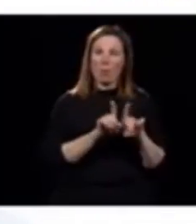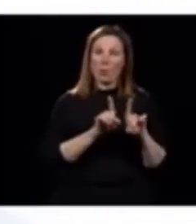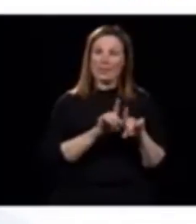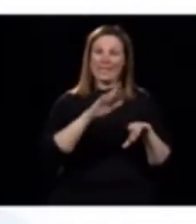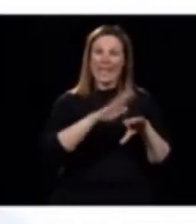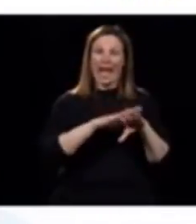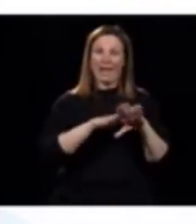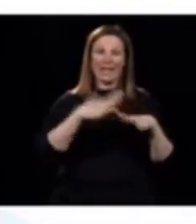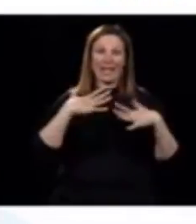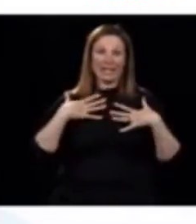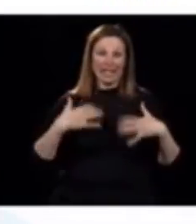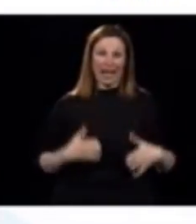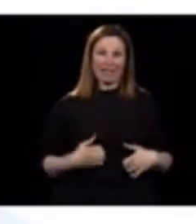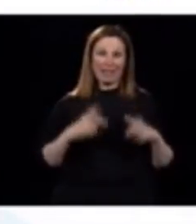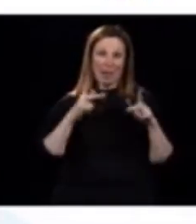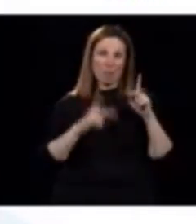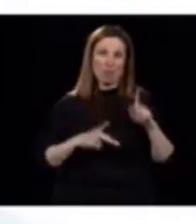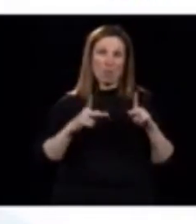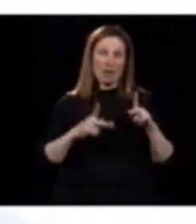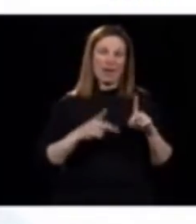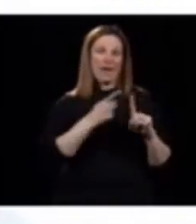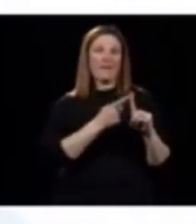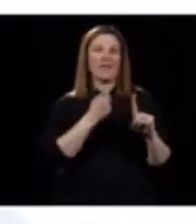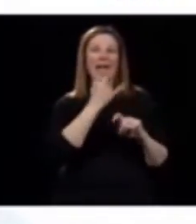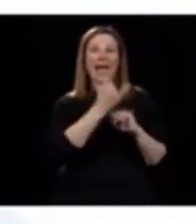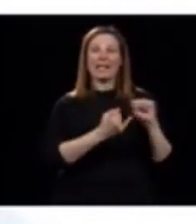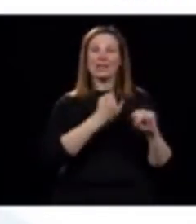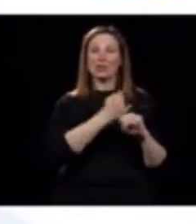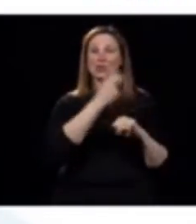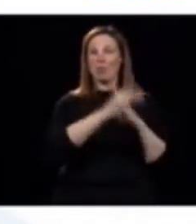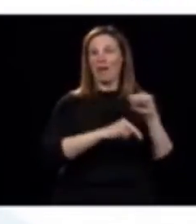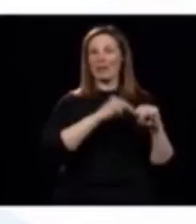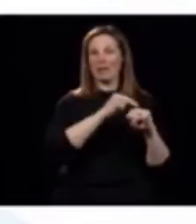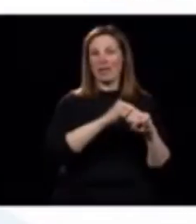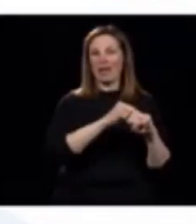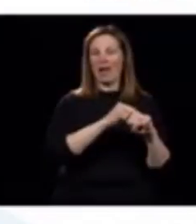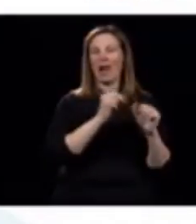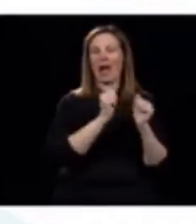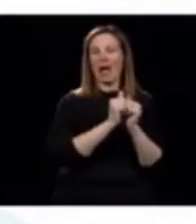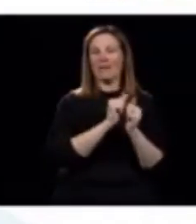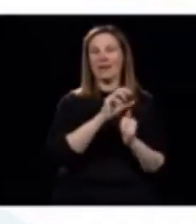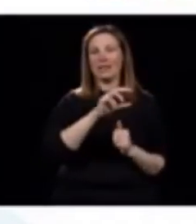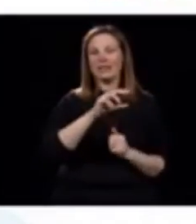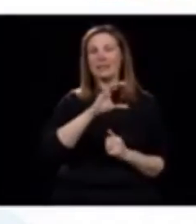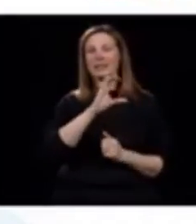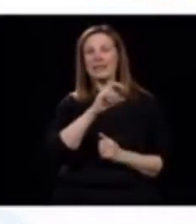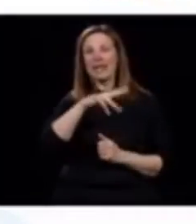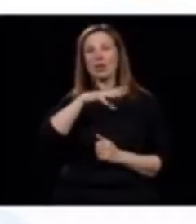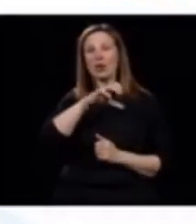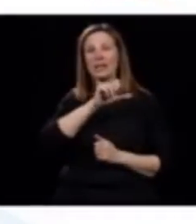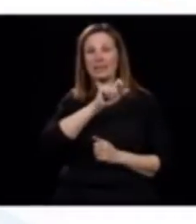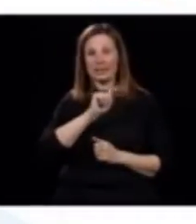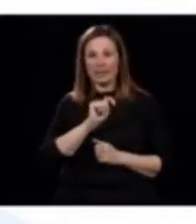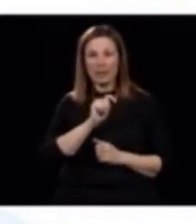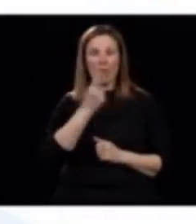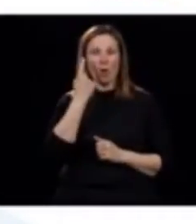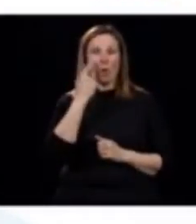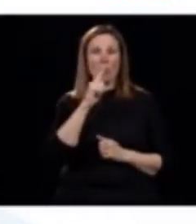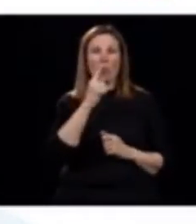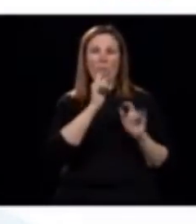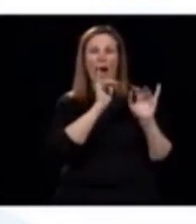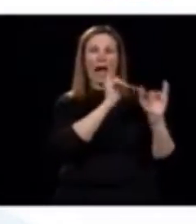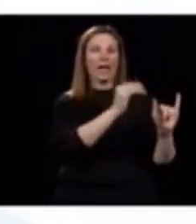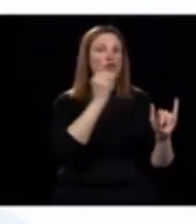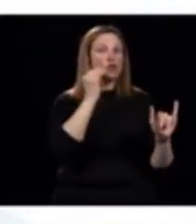publique de notre institut national qui était aussi attaché avec la SNESTE, qui gère le rattrait préventif.